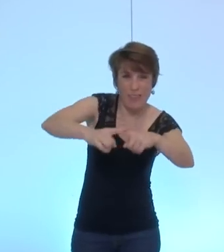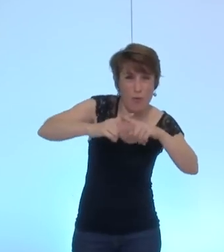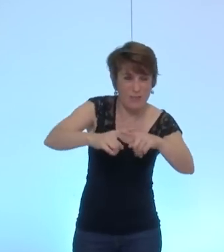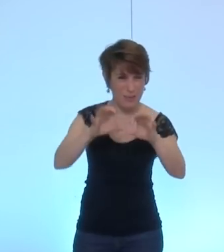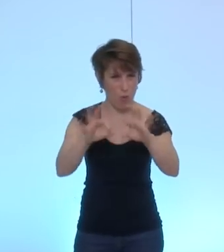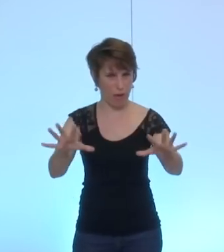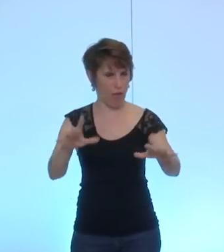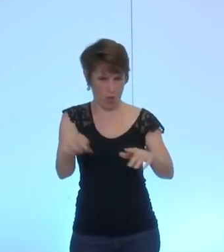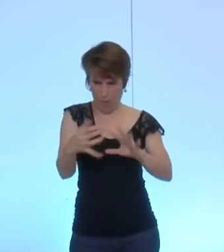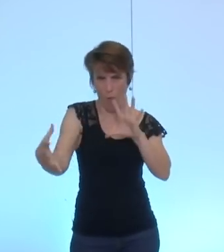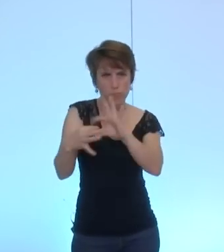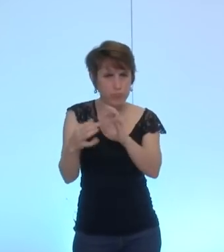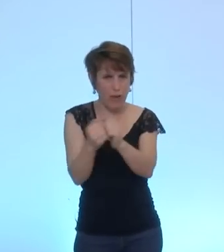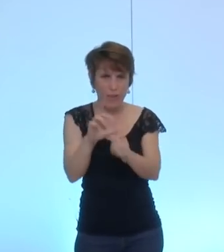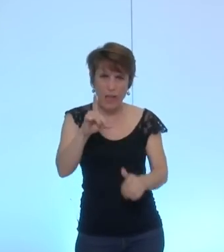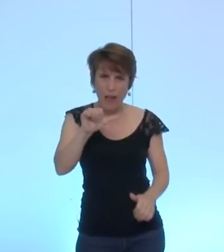dont vous êtes très proche.